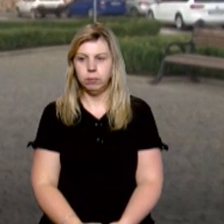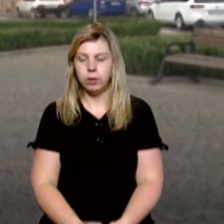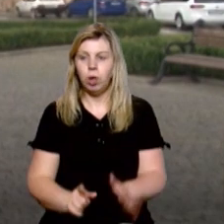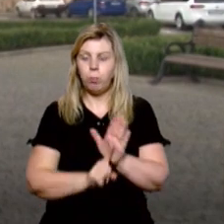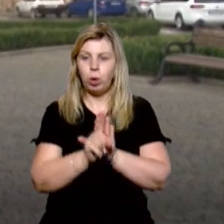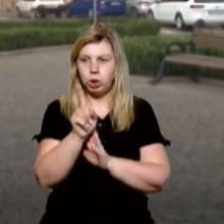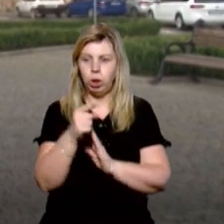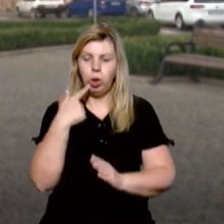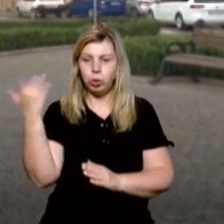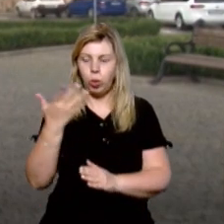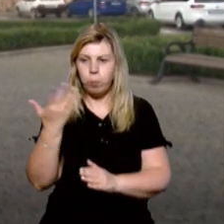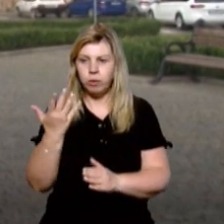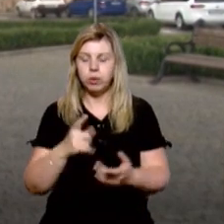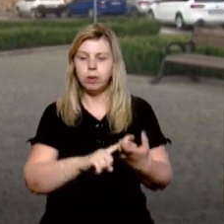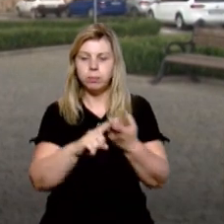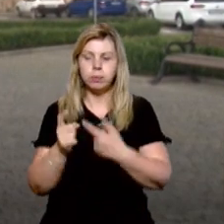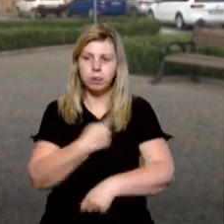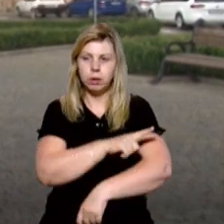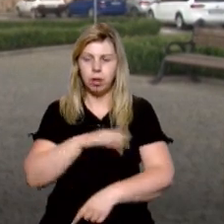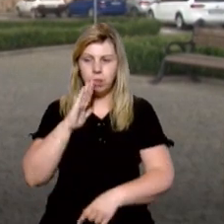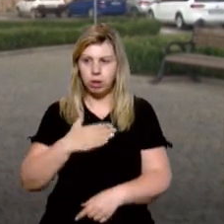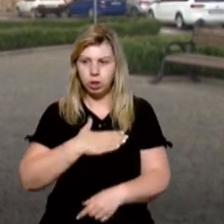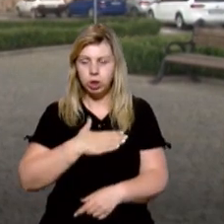Почули доповідь епідеміологів наших,